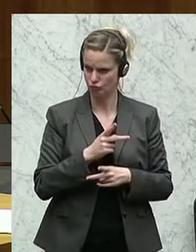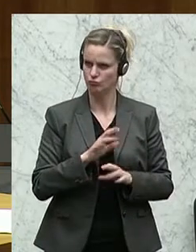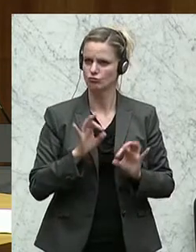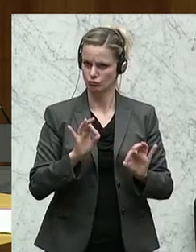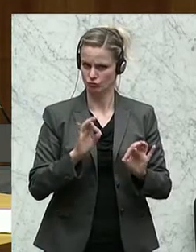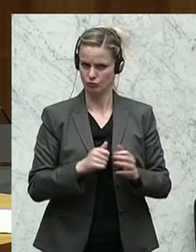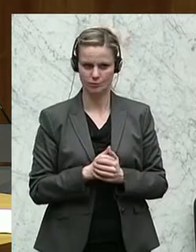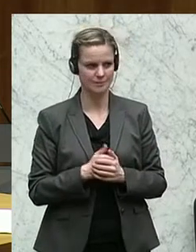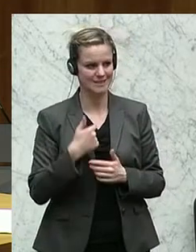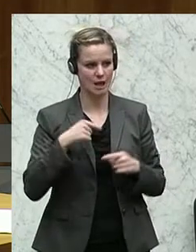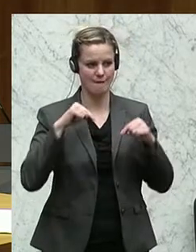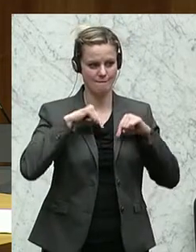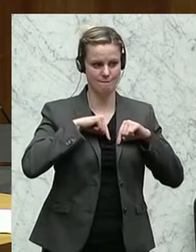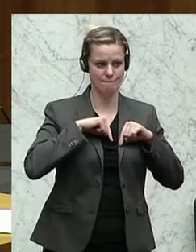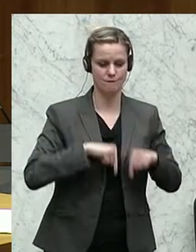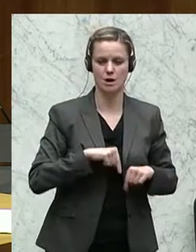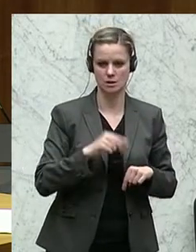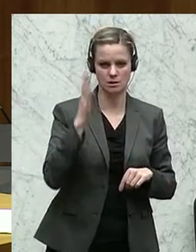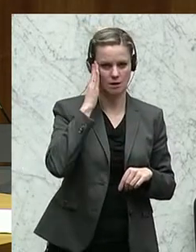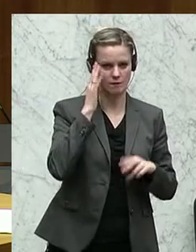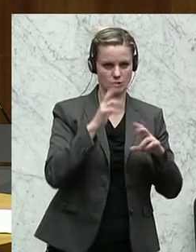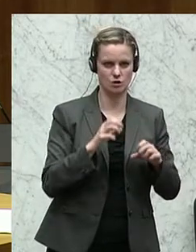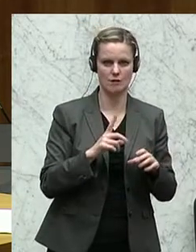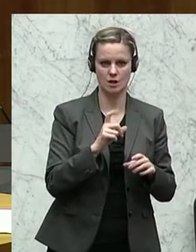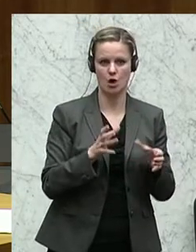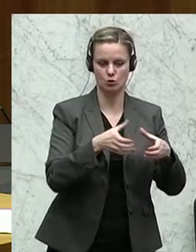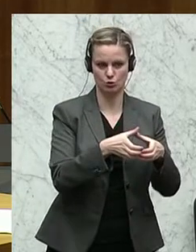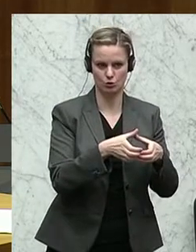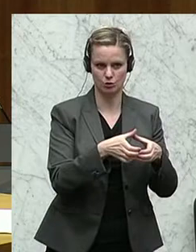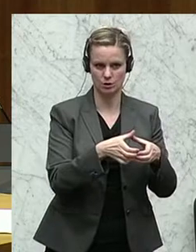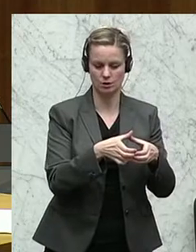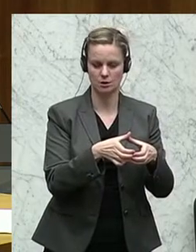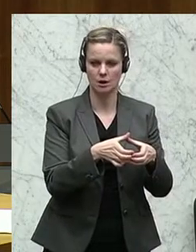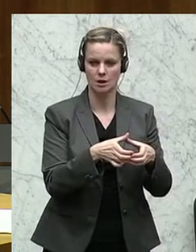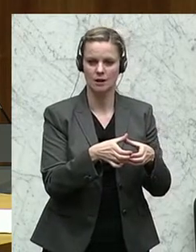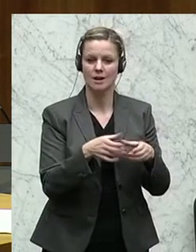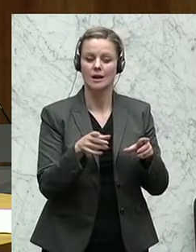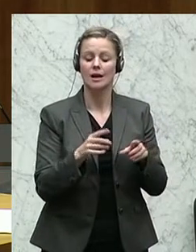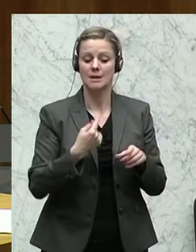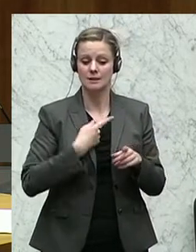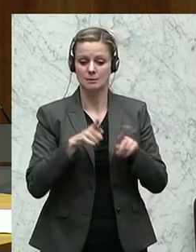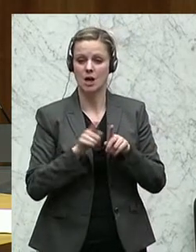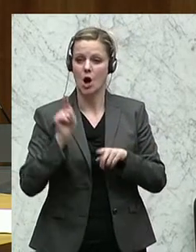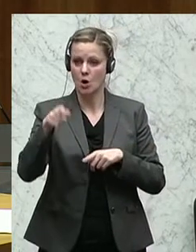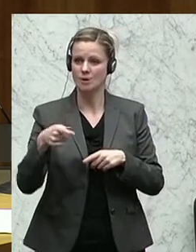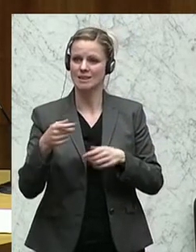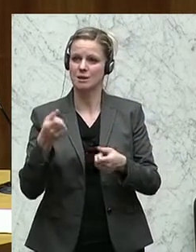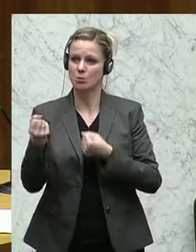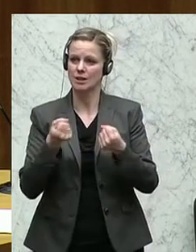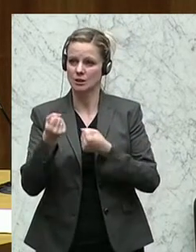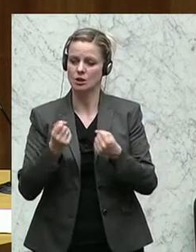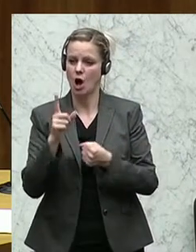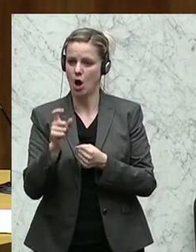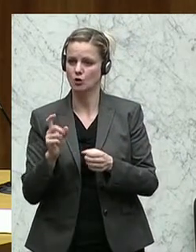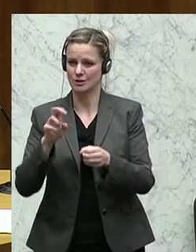Ich sage, dass sowohl als Vorsitzender des Wissenschaftsausschusses, aber auch als Mitglied des Außenpolitischen Ausschusses dem